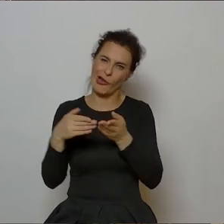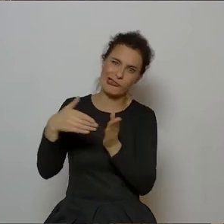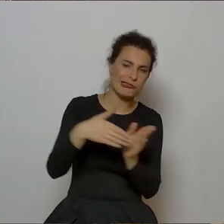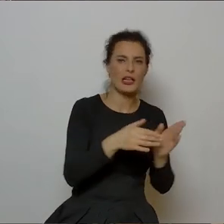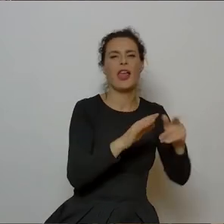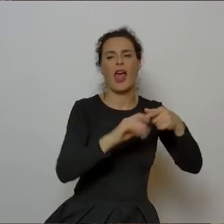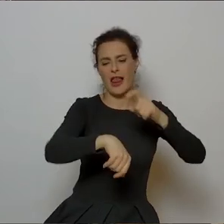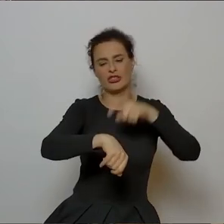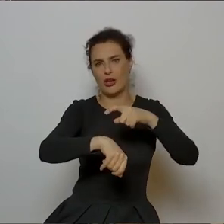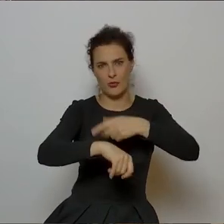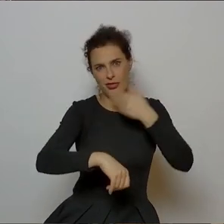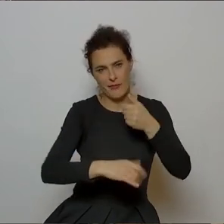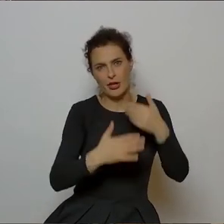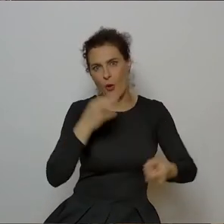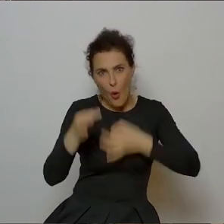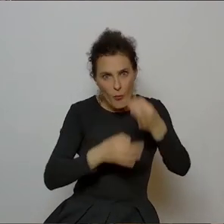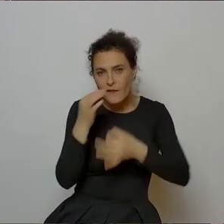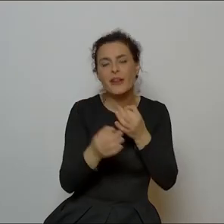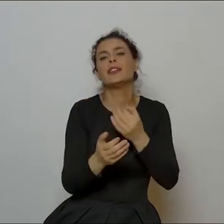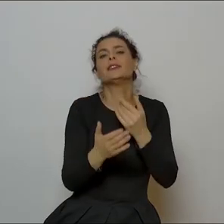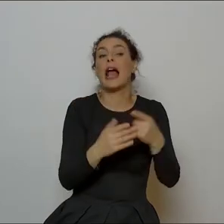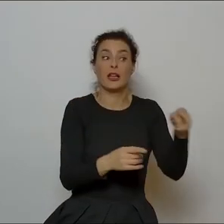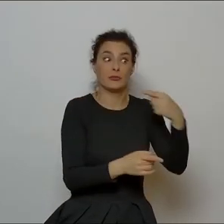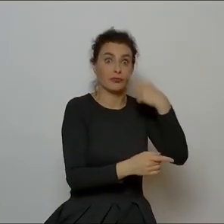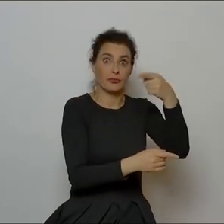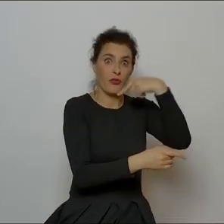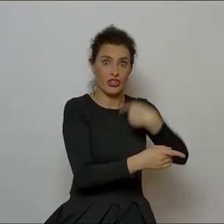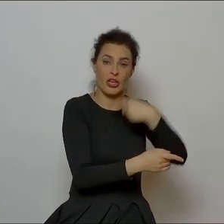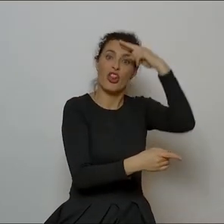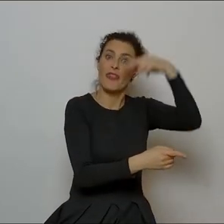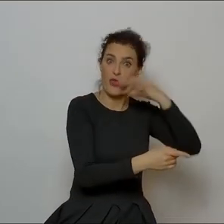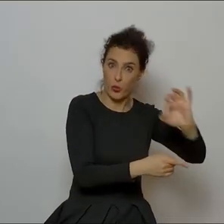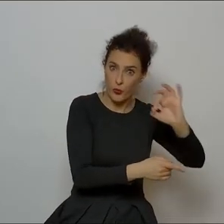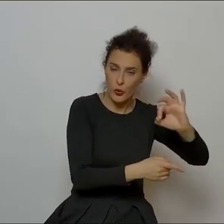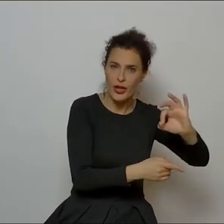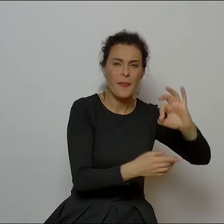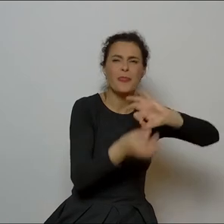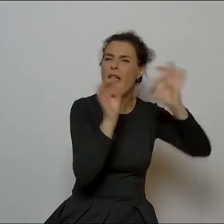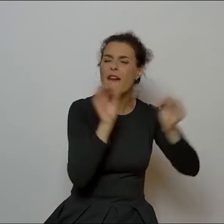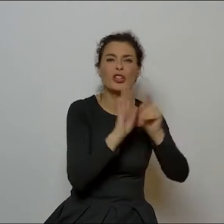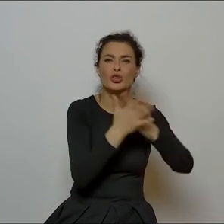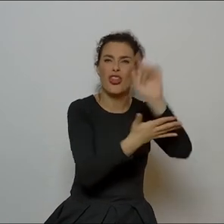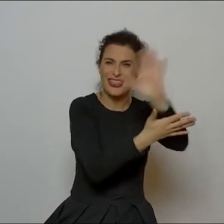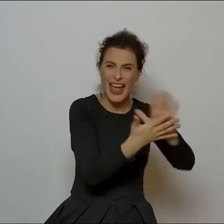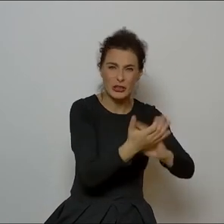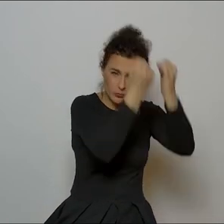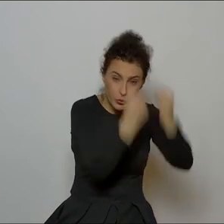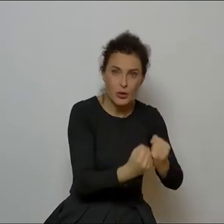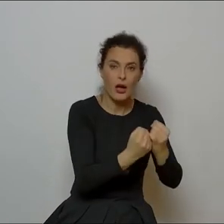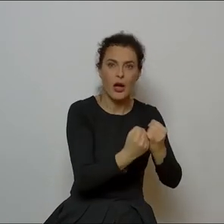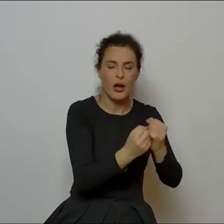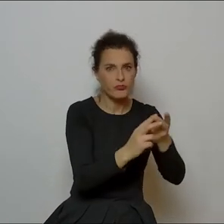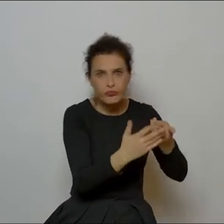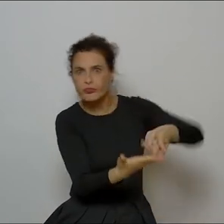jedną rzecz, która dla mnie jest szalenie istotna, że twój tato potrafił nawet z pozornie trudnego tekstu zrobić piosenkę.